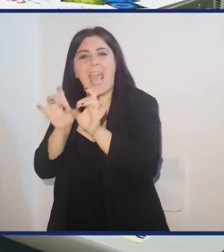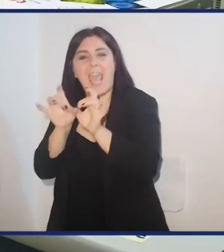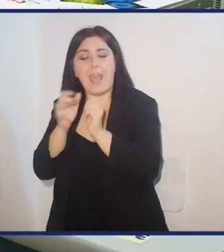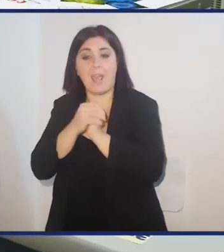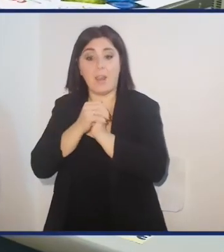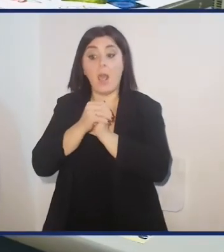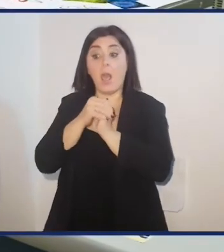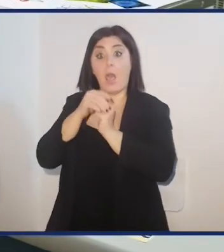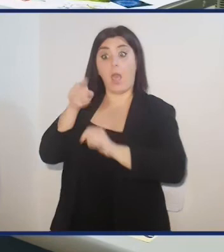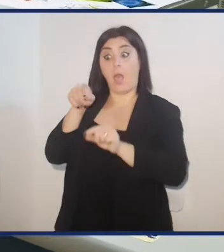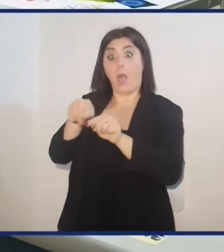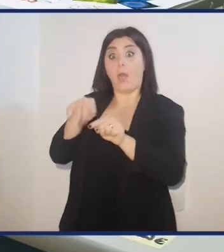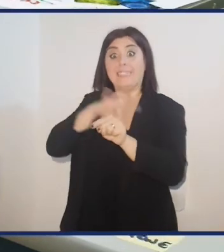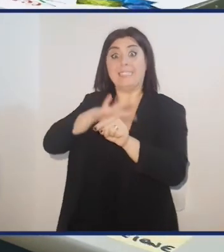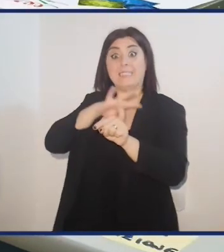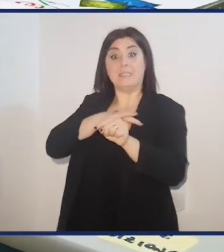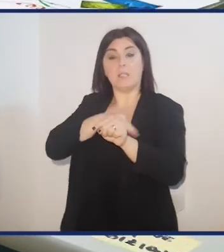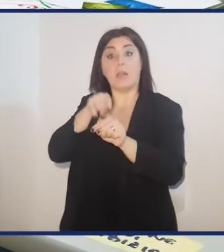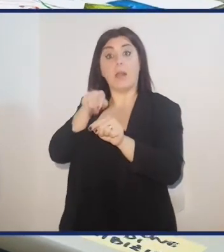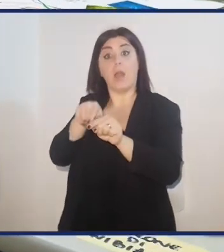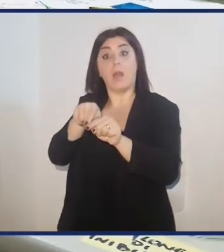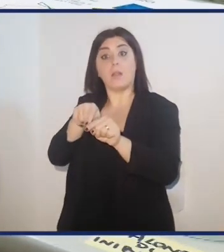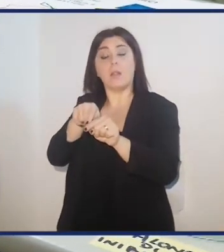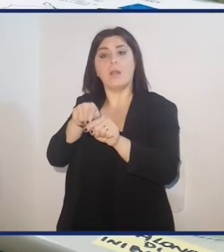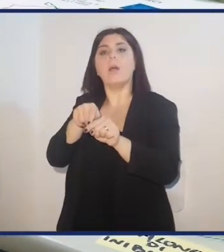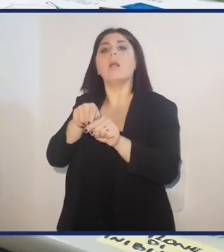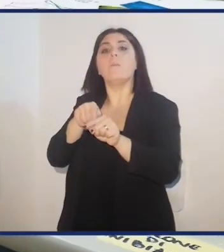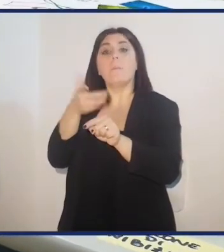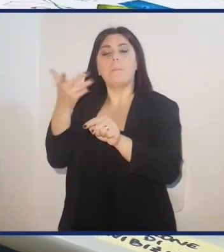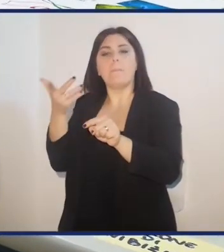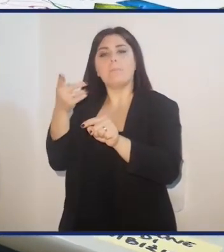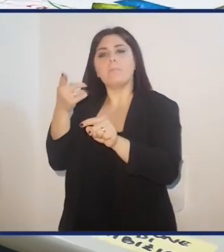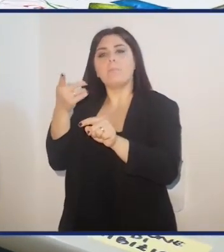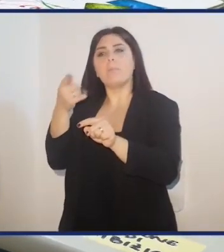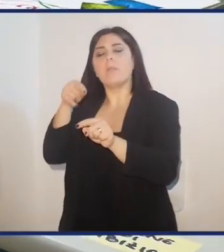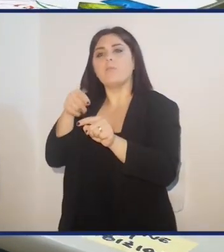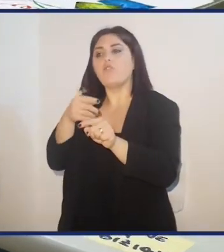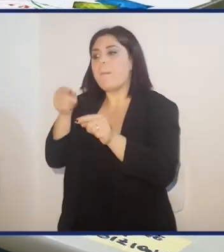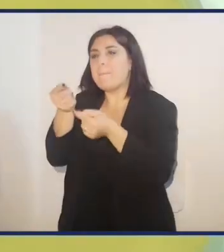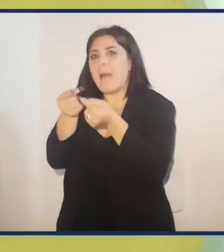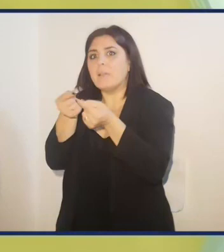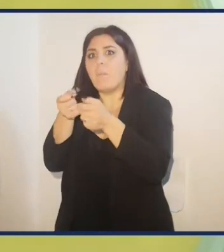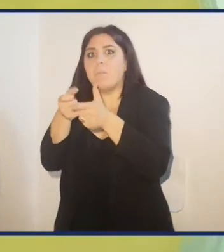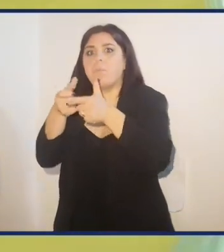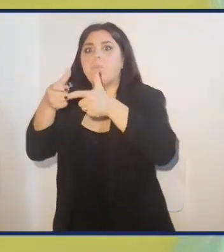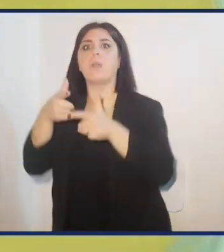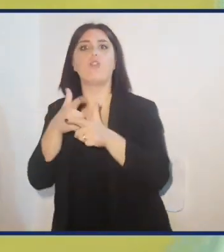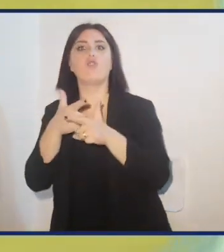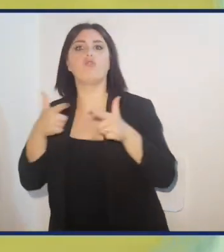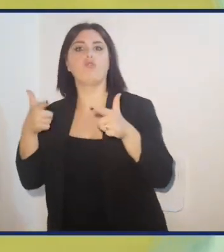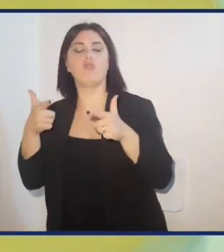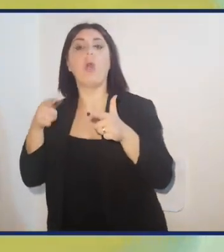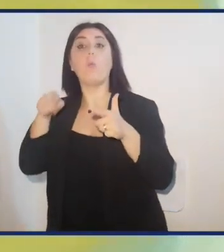La zona di nostro interesse, che viene definita alune di inibizione, sarà la zona in cui non saranno cresciuti